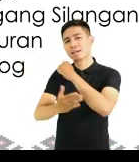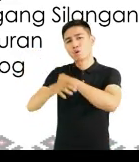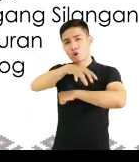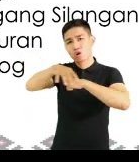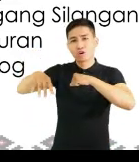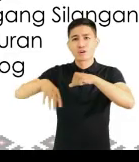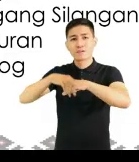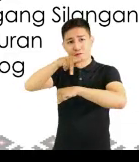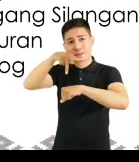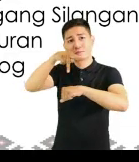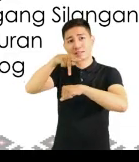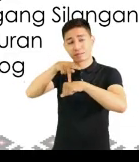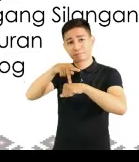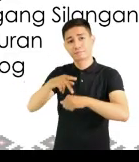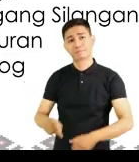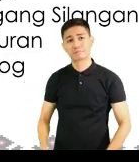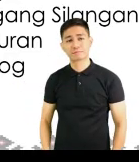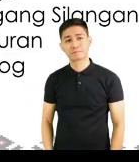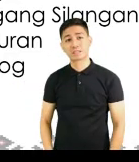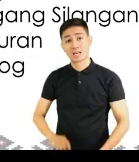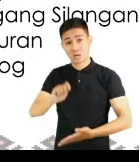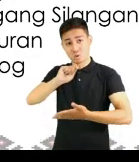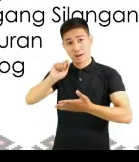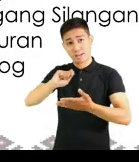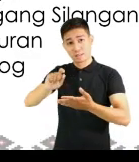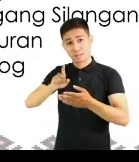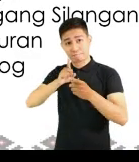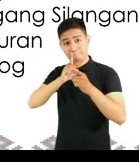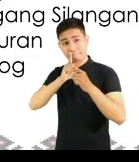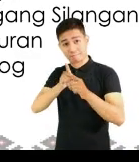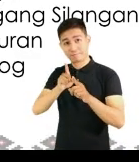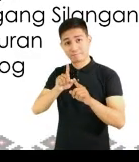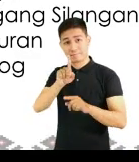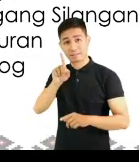karatig bansa nito. Isulat ang mga sagot.